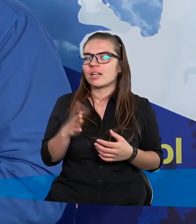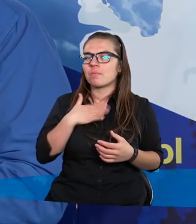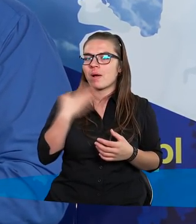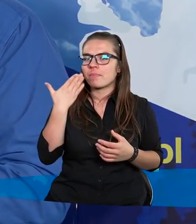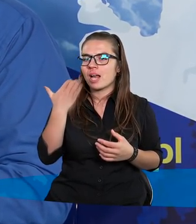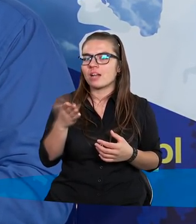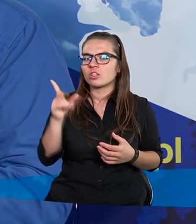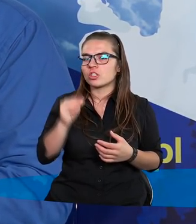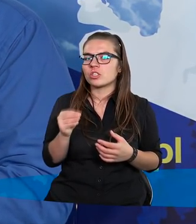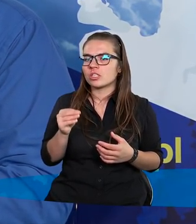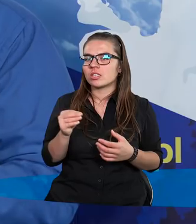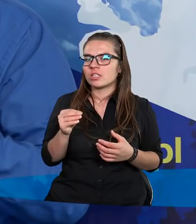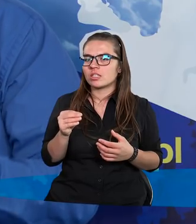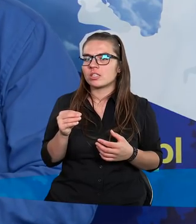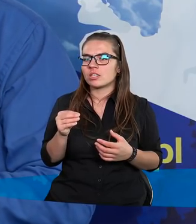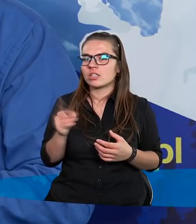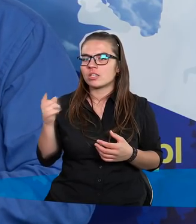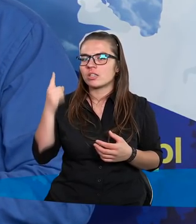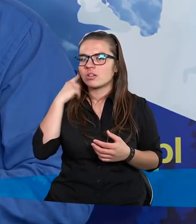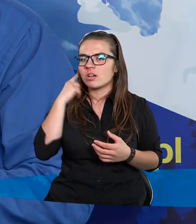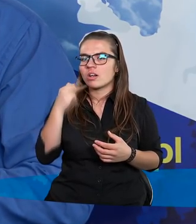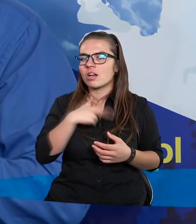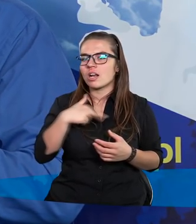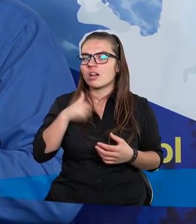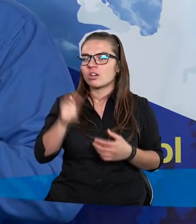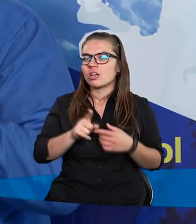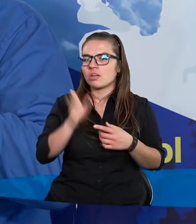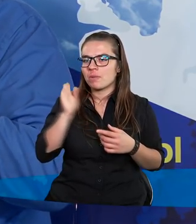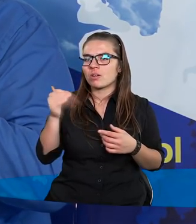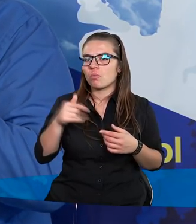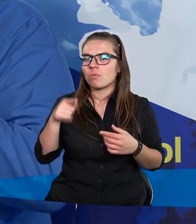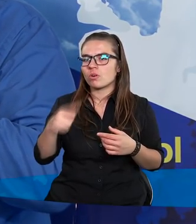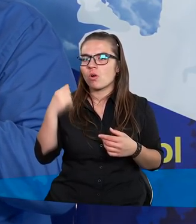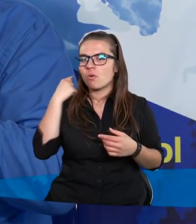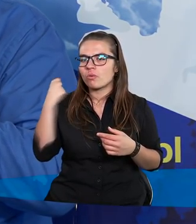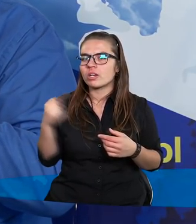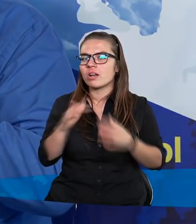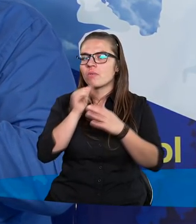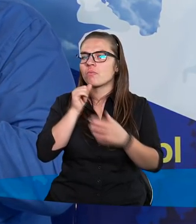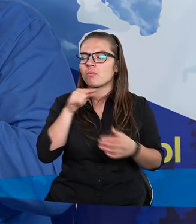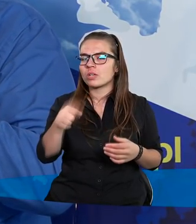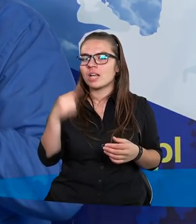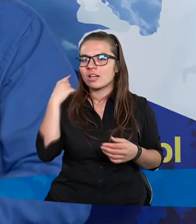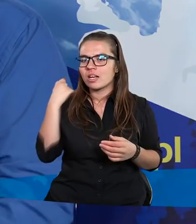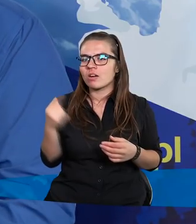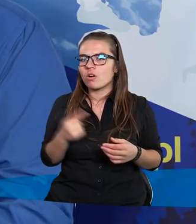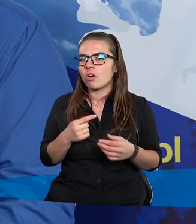Mam nadzieję, że słuchacze, widzowie też będą mogli to usłyszeć. Spróbujcie tego.